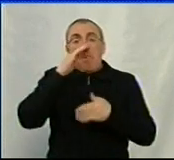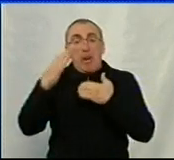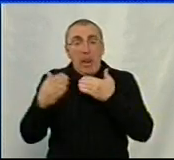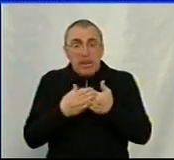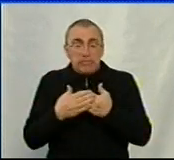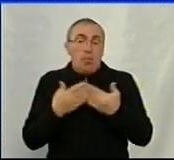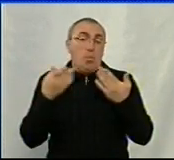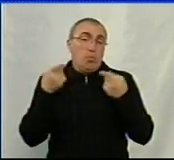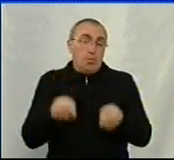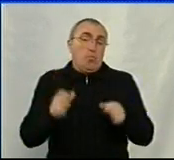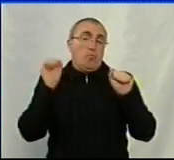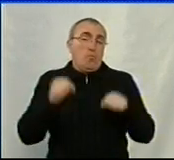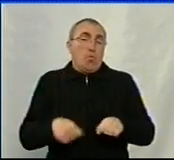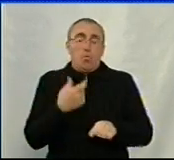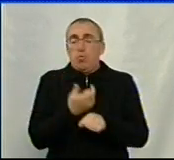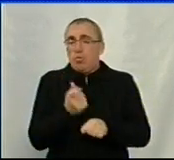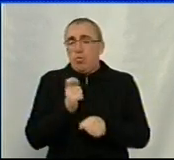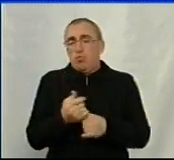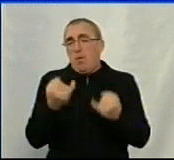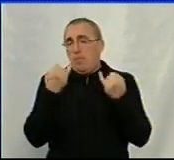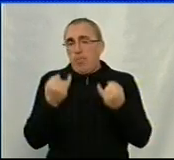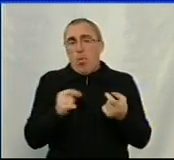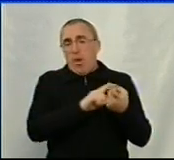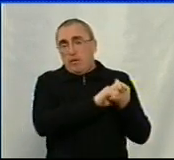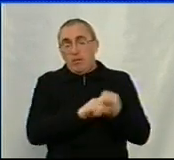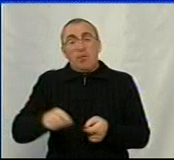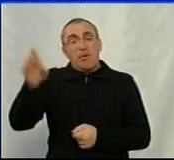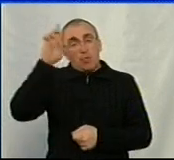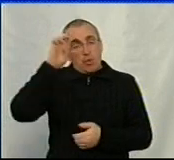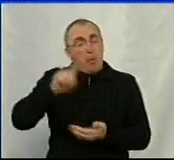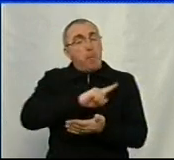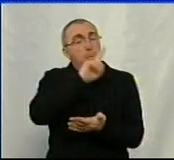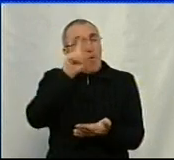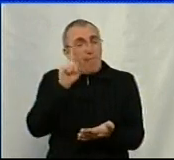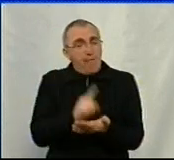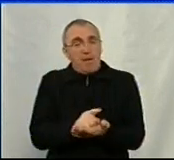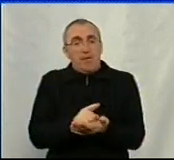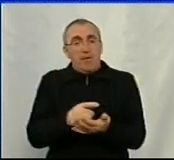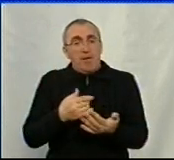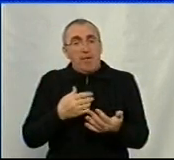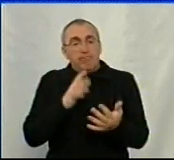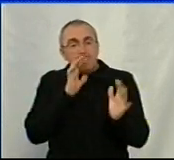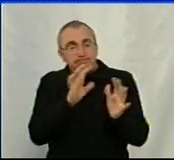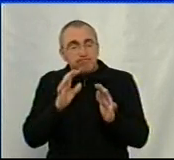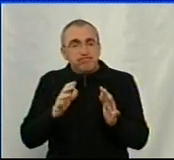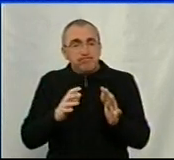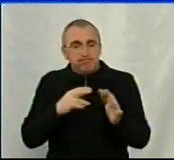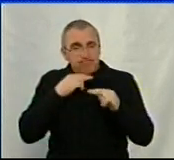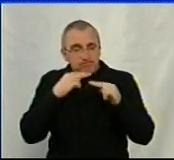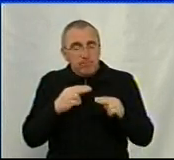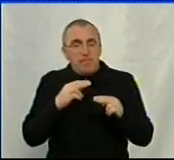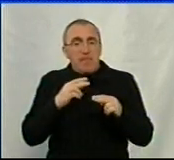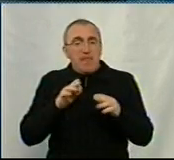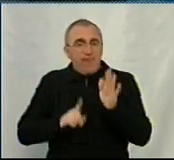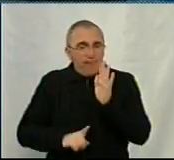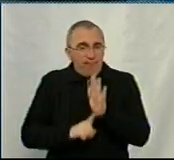отут вже можуть бути дуже погані наслідки. Тому держава повинна подбати про це, повинна ввести